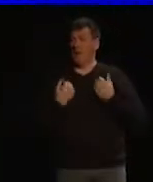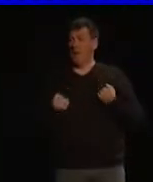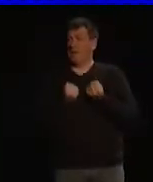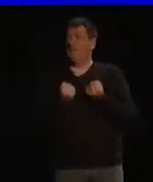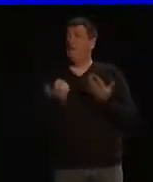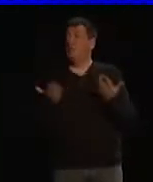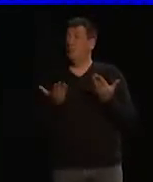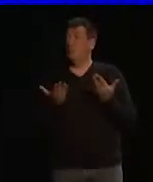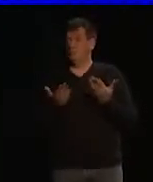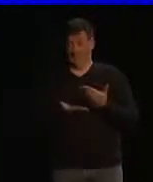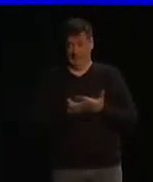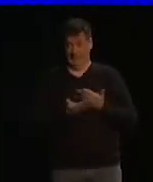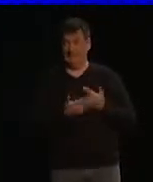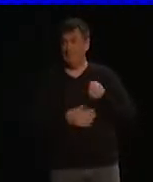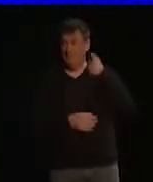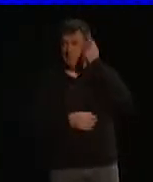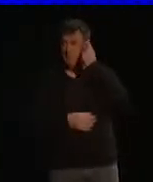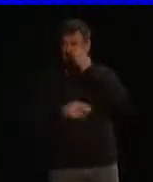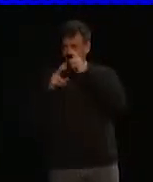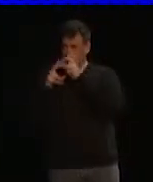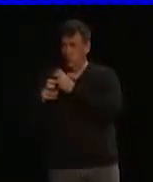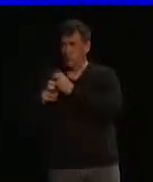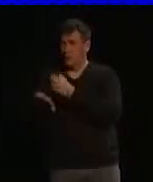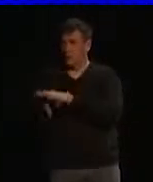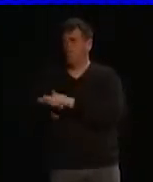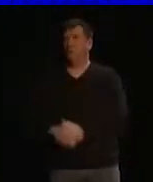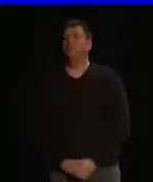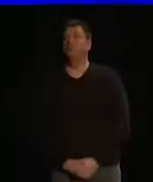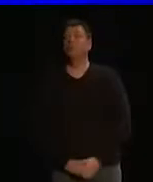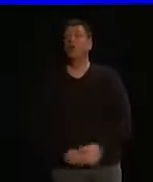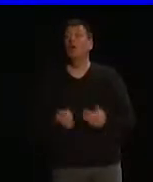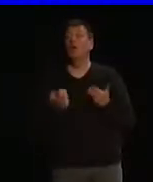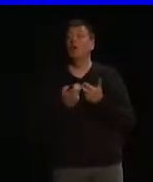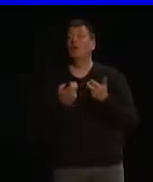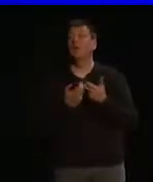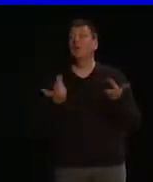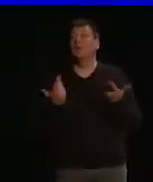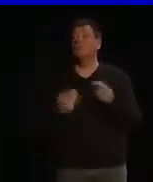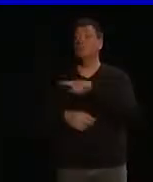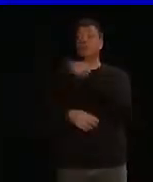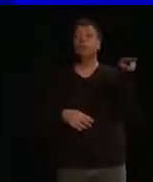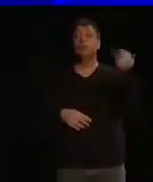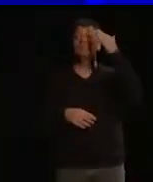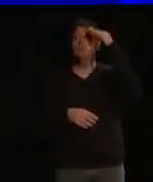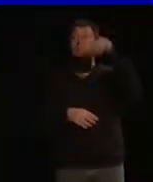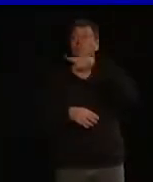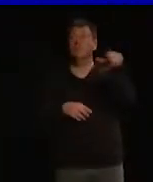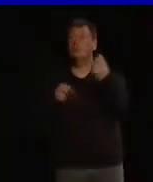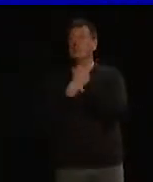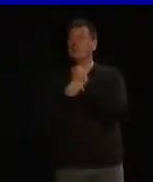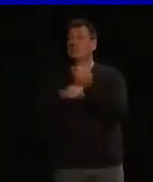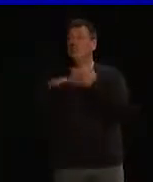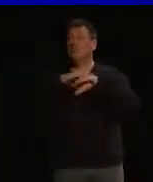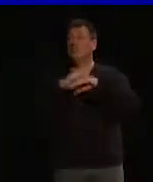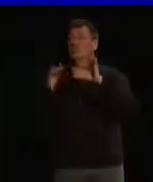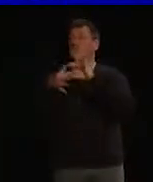Voici les questions que je me pose dans mes recherches. Imaginons par exemple que vous êtes opérateur sur les chaînes de montage chez